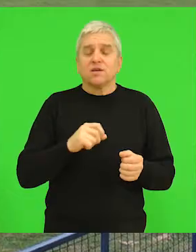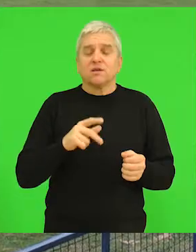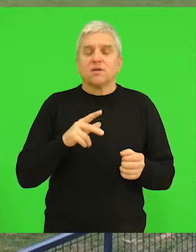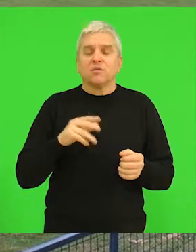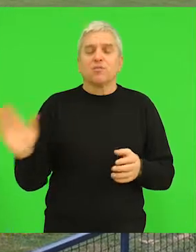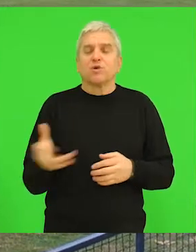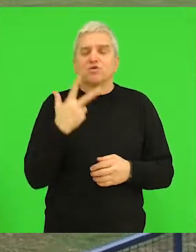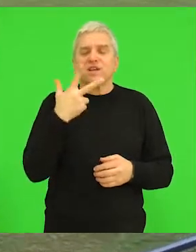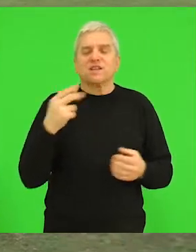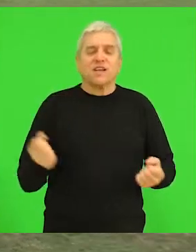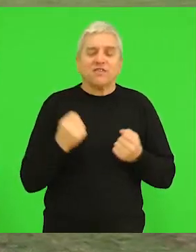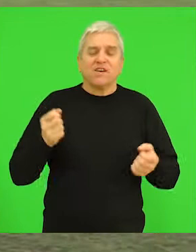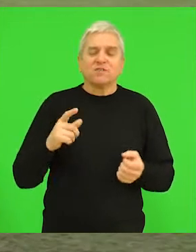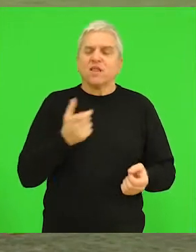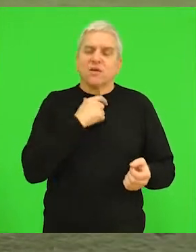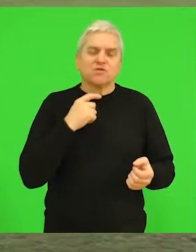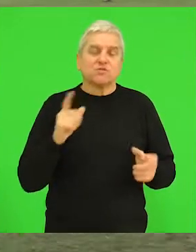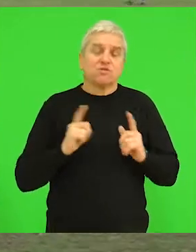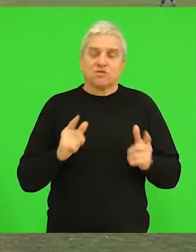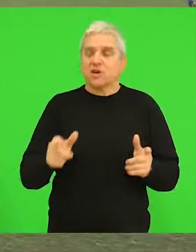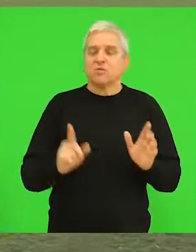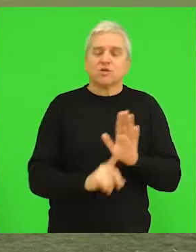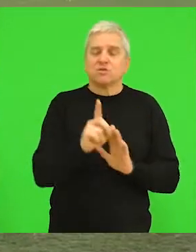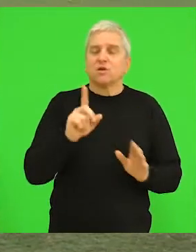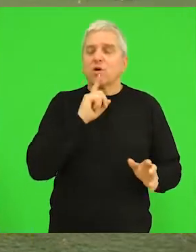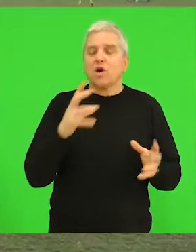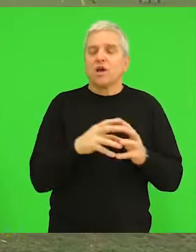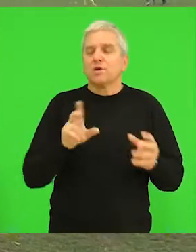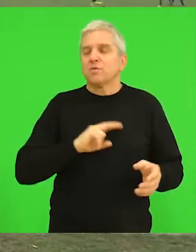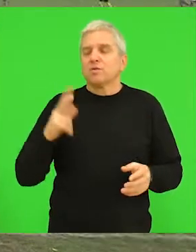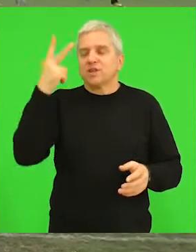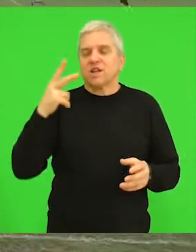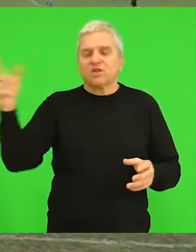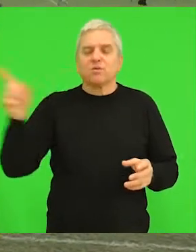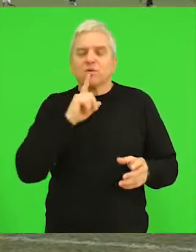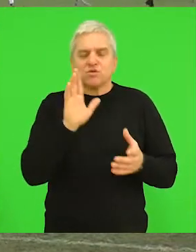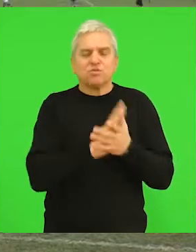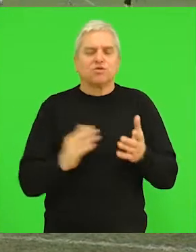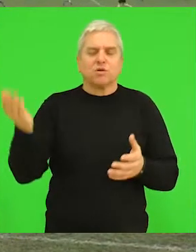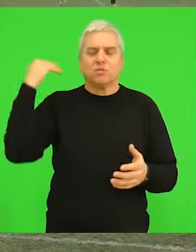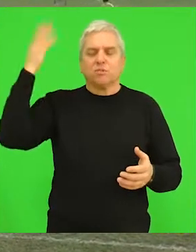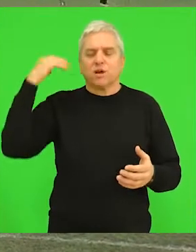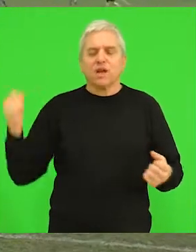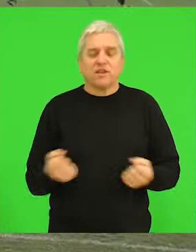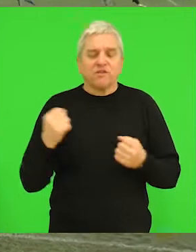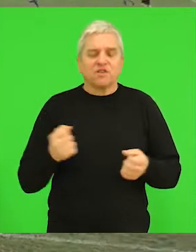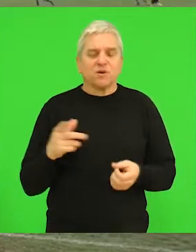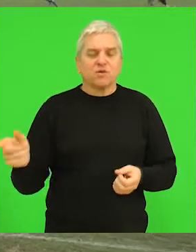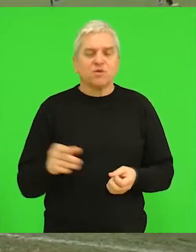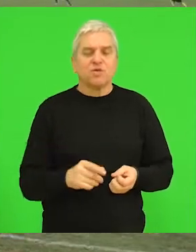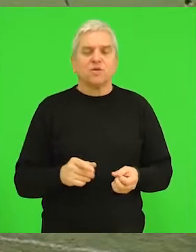tri treninga nismo mogli očekivati da protiv ekipe koji igra treću ligu i koji su počeli mnogo mnogo ranije pripreme od nas